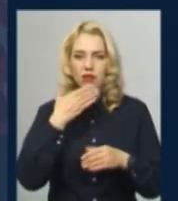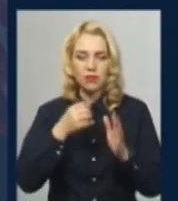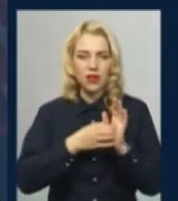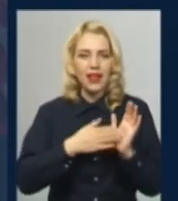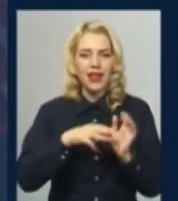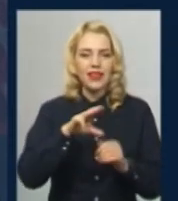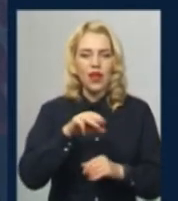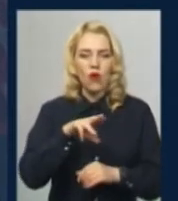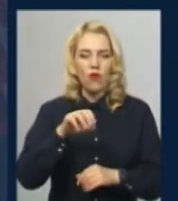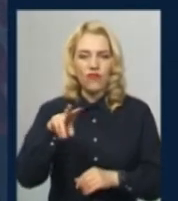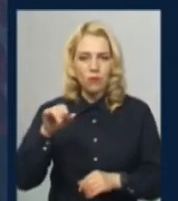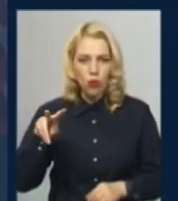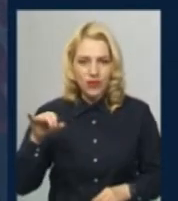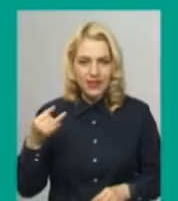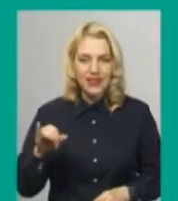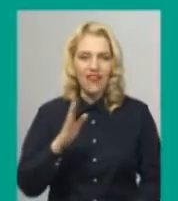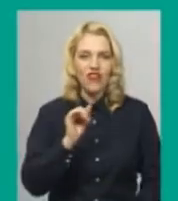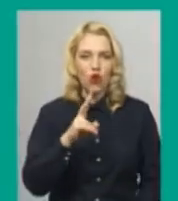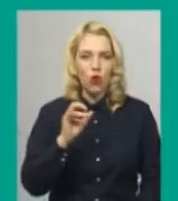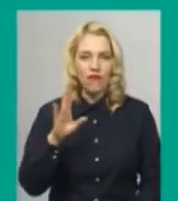Віньковецькому та Новоушицькому районах.